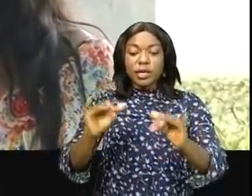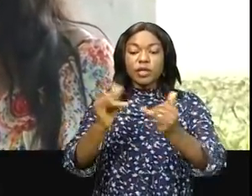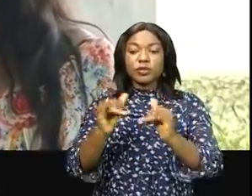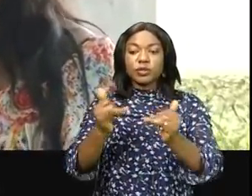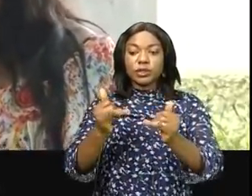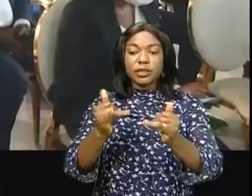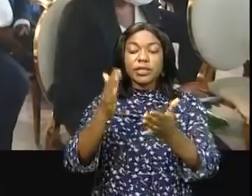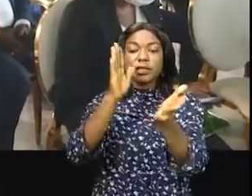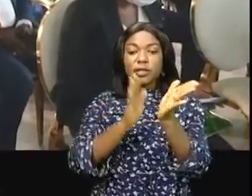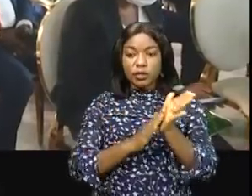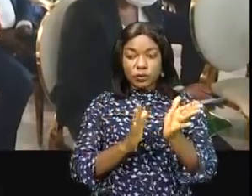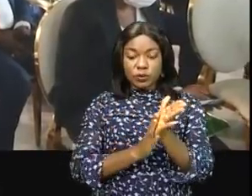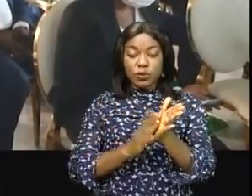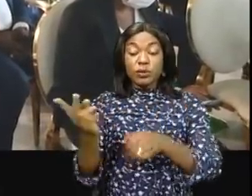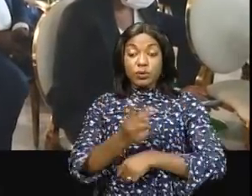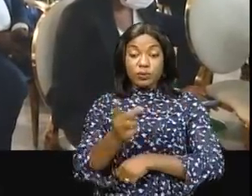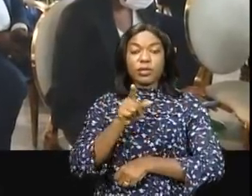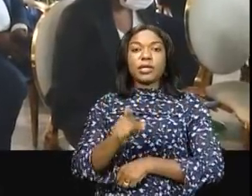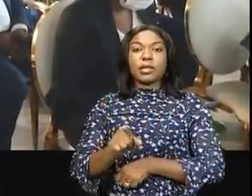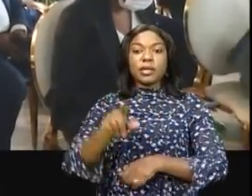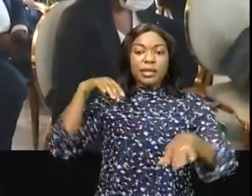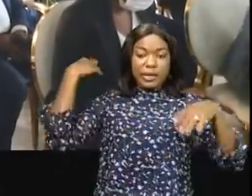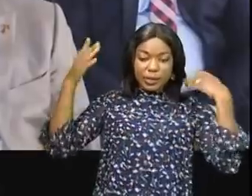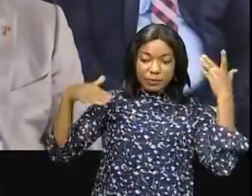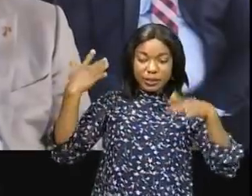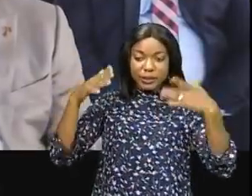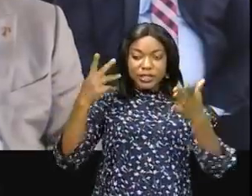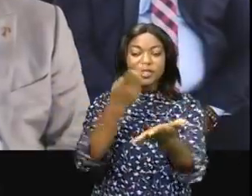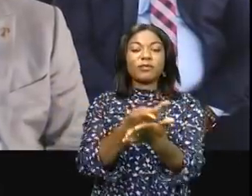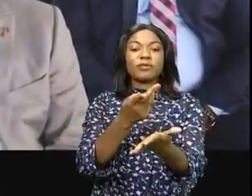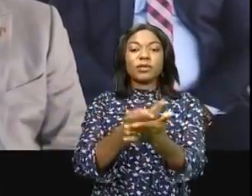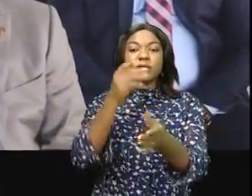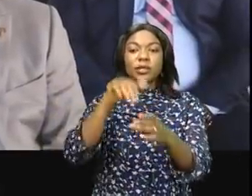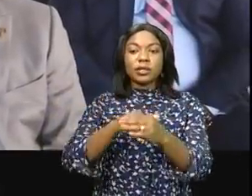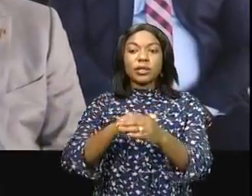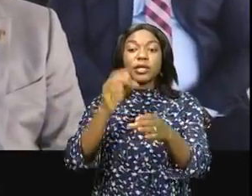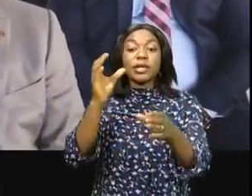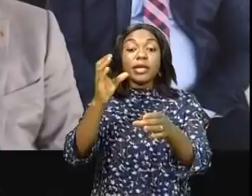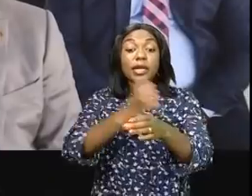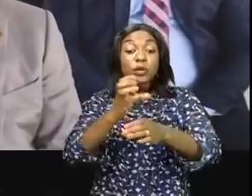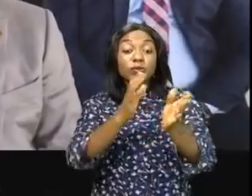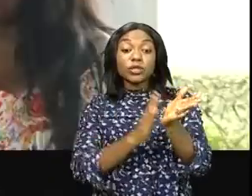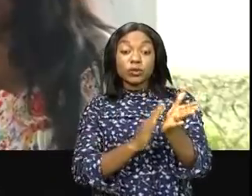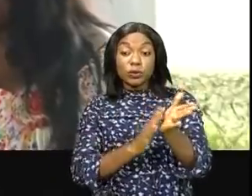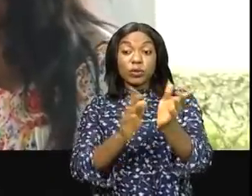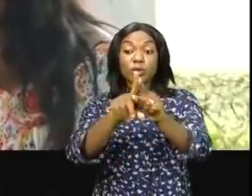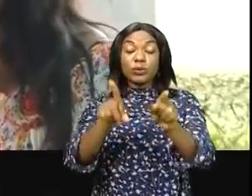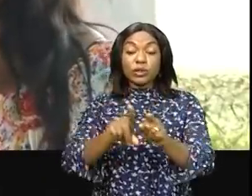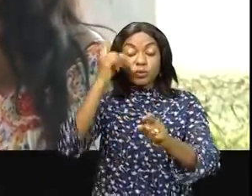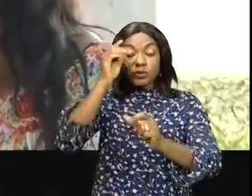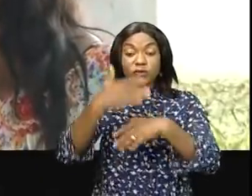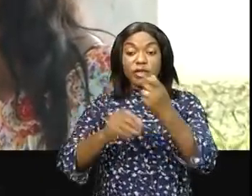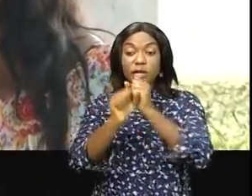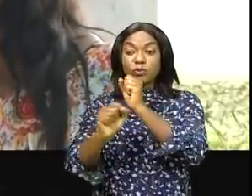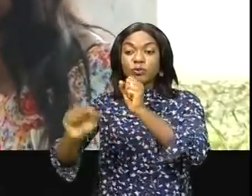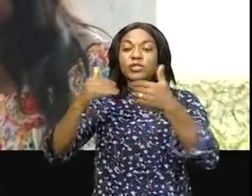reconnaissant tous deux que la pratique du football dans le cadre scolaire est non seulement un facteur de promotion de